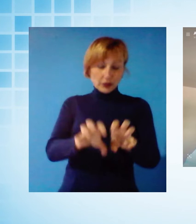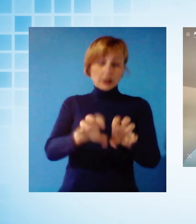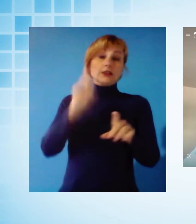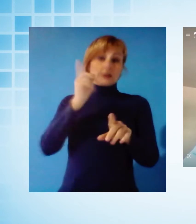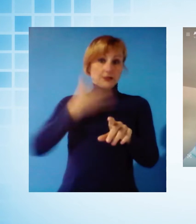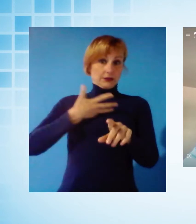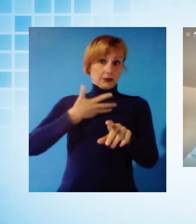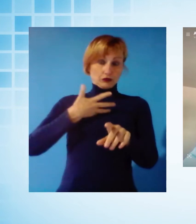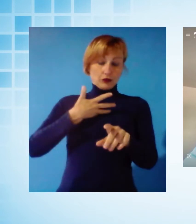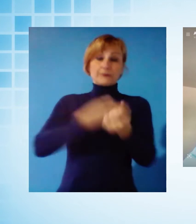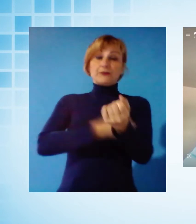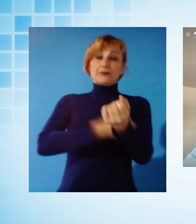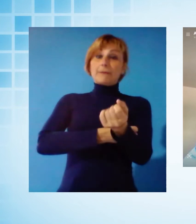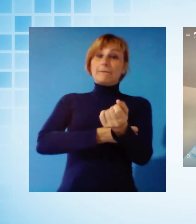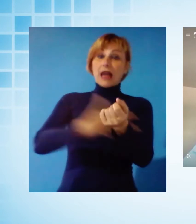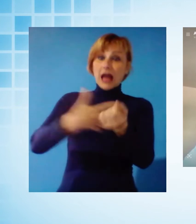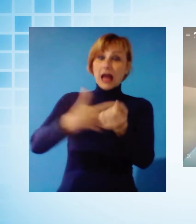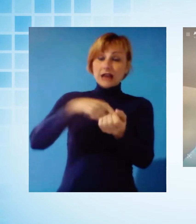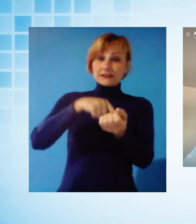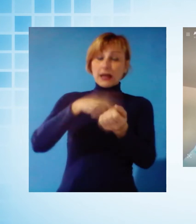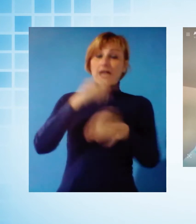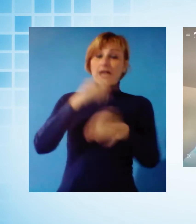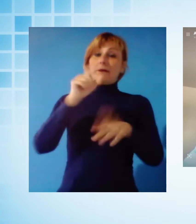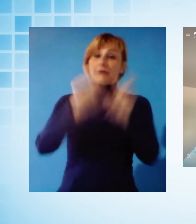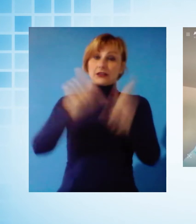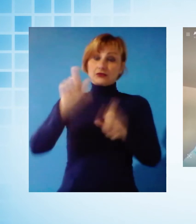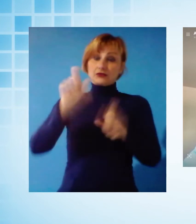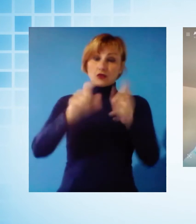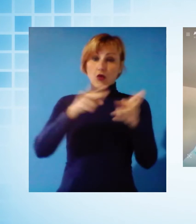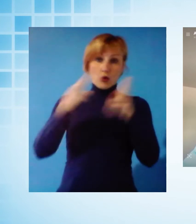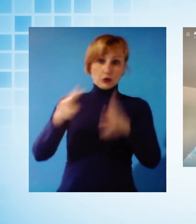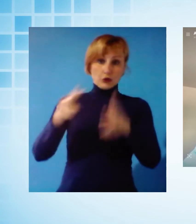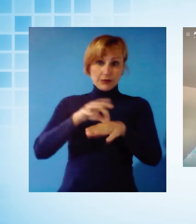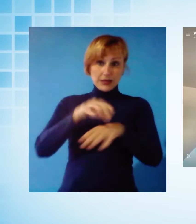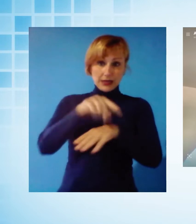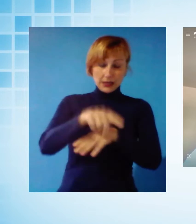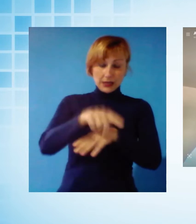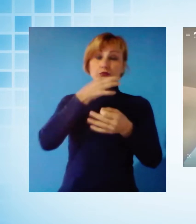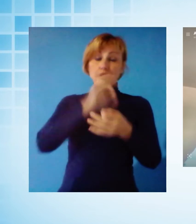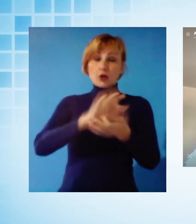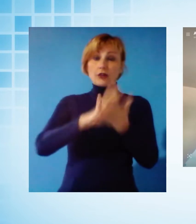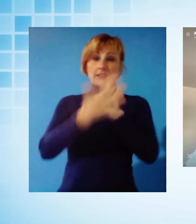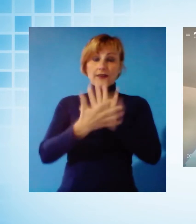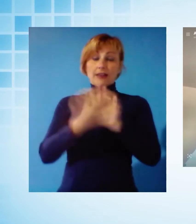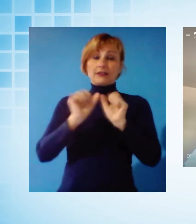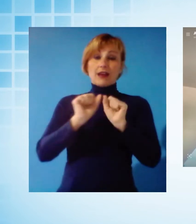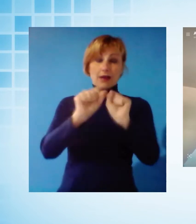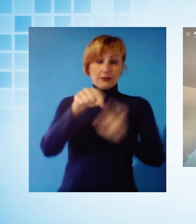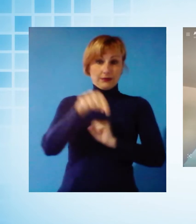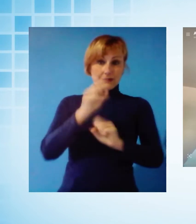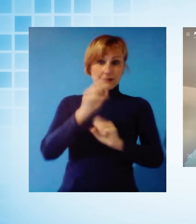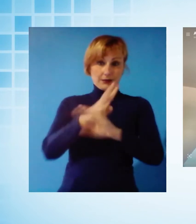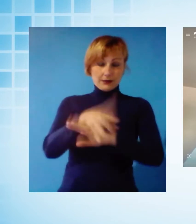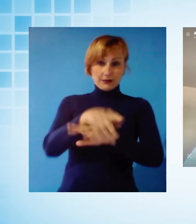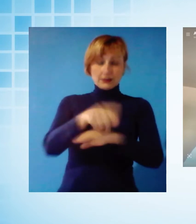plasma da soggetti convalescenti potrebbe essere portatore. quindi gli abbiamo fornito la